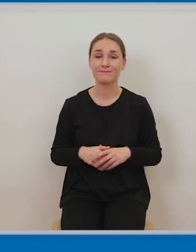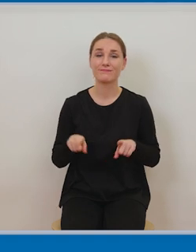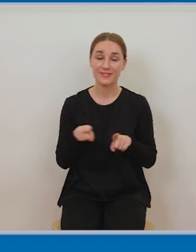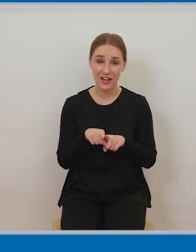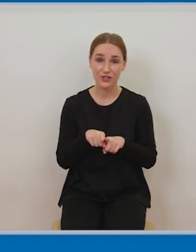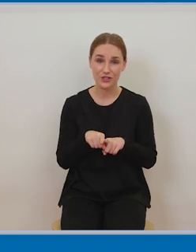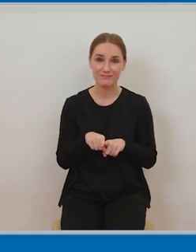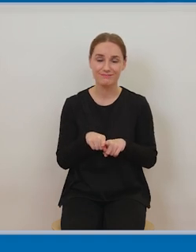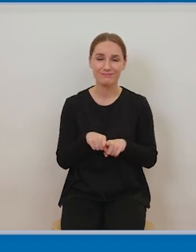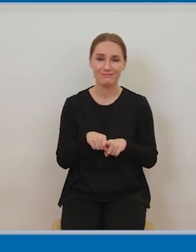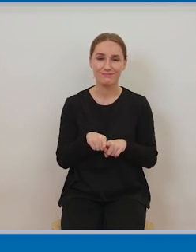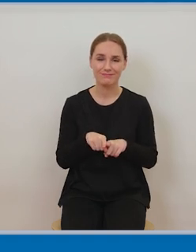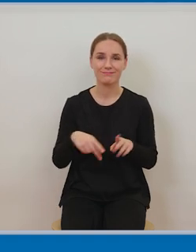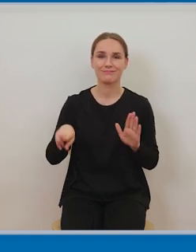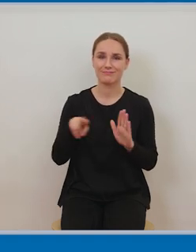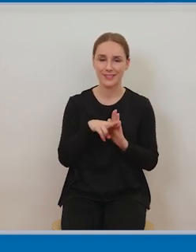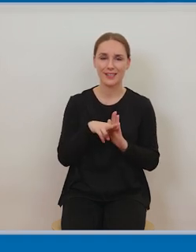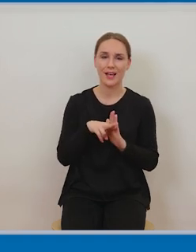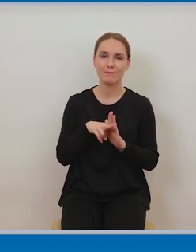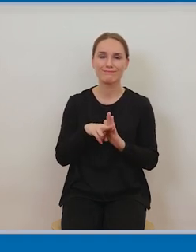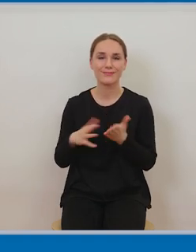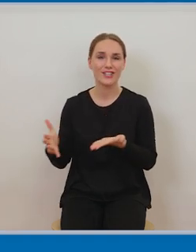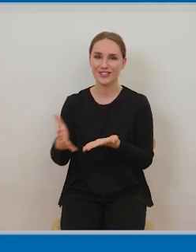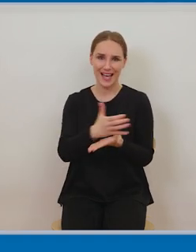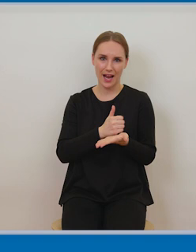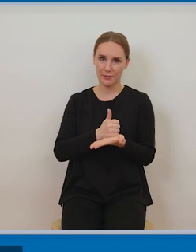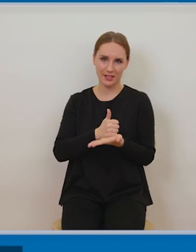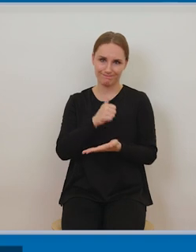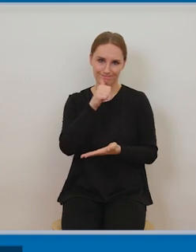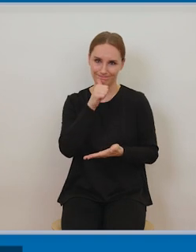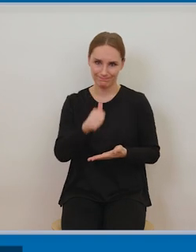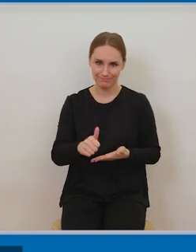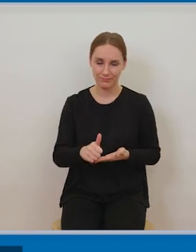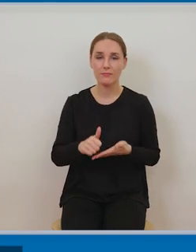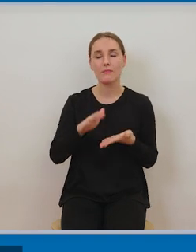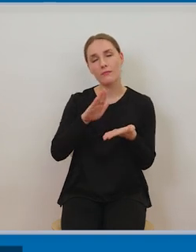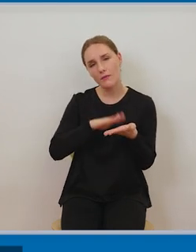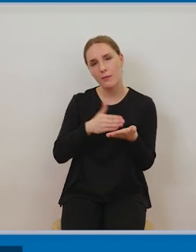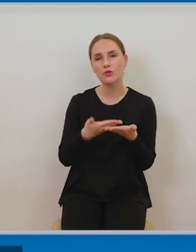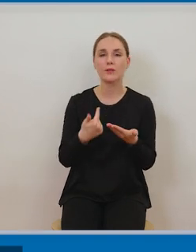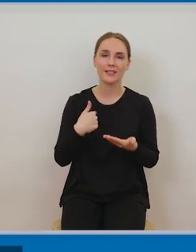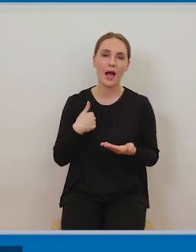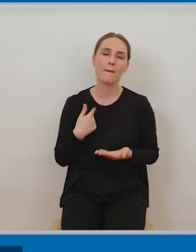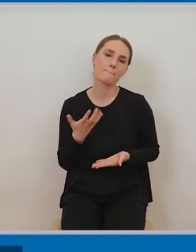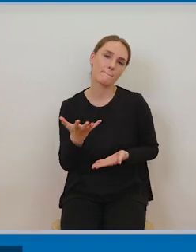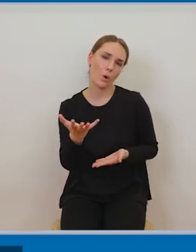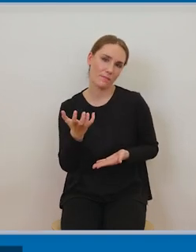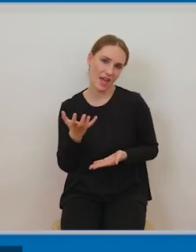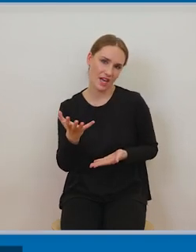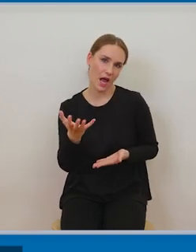chcemy podzielić się z nimi z kolegami studentami ale pobierając od nich tutaj drobną